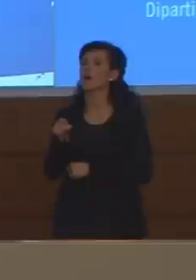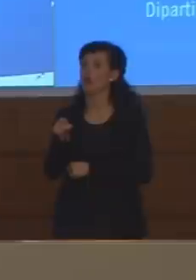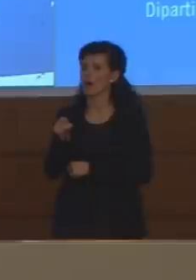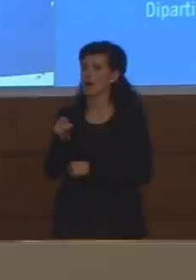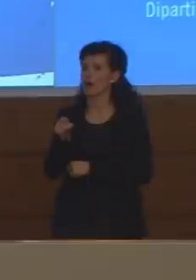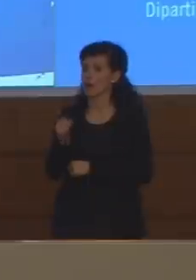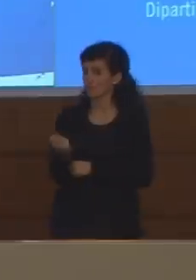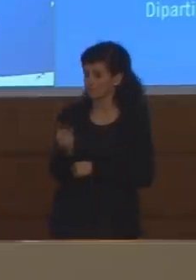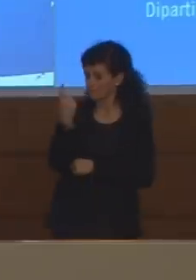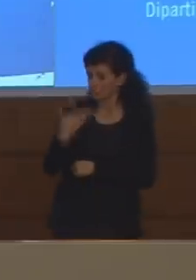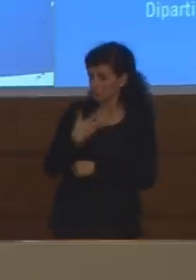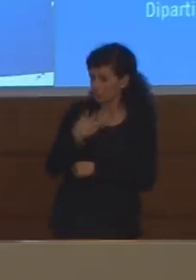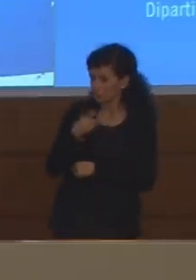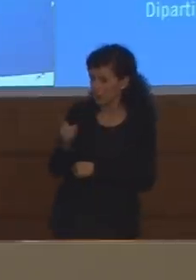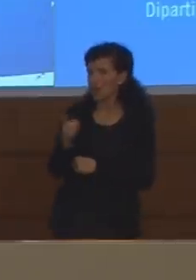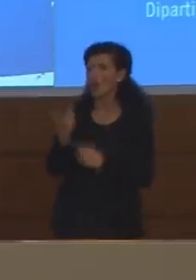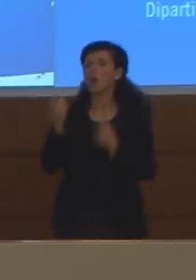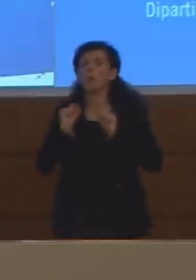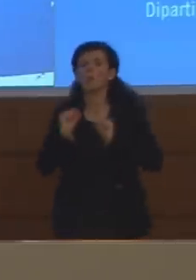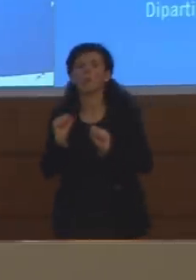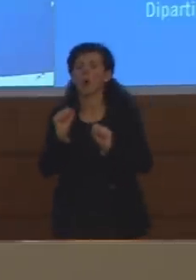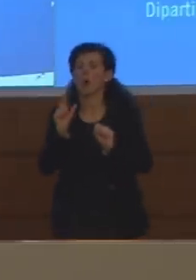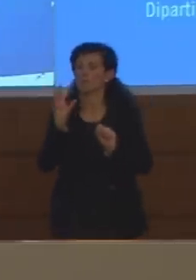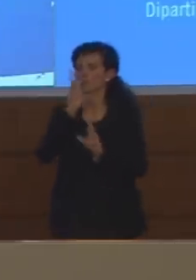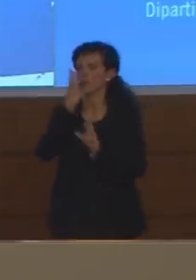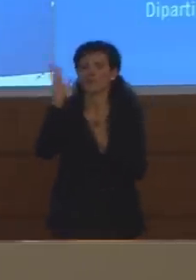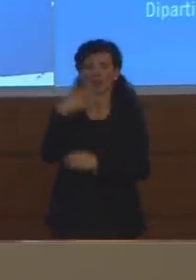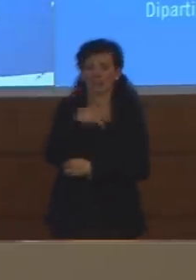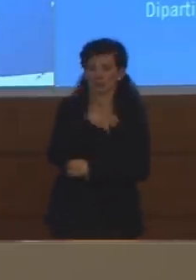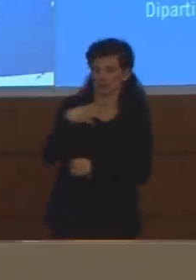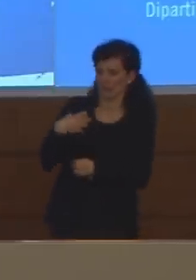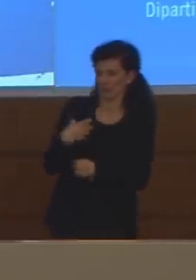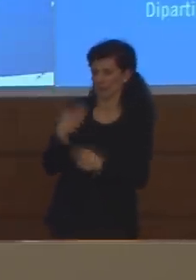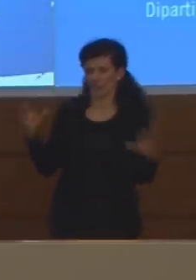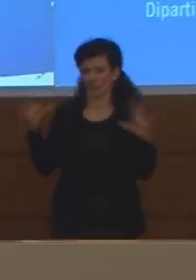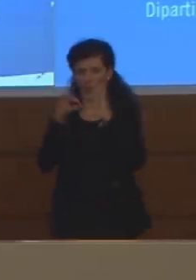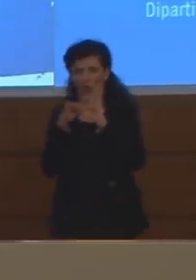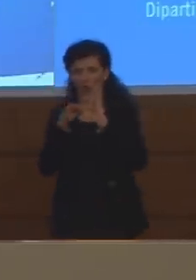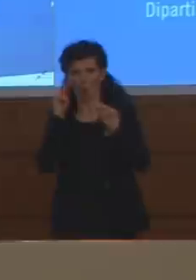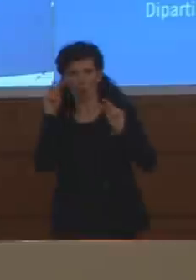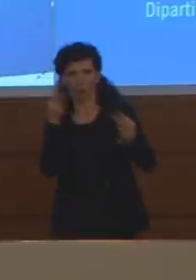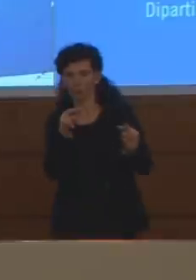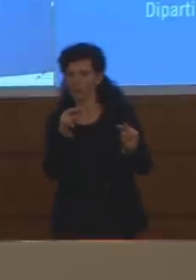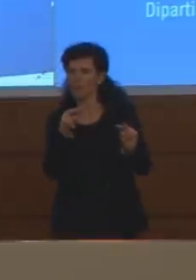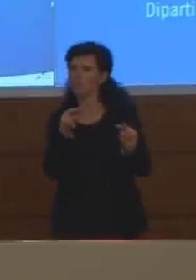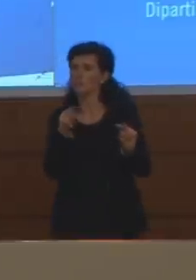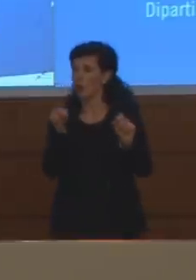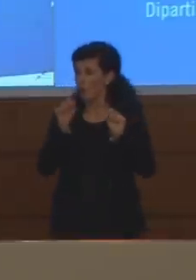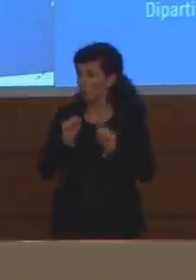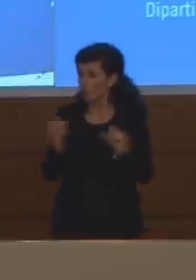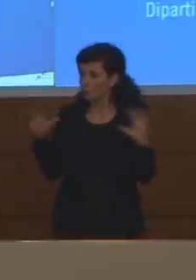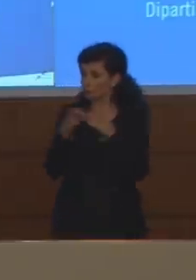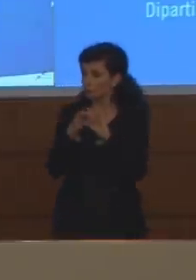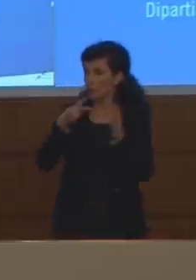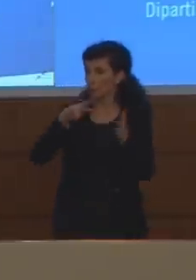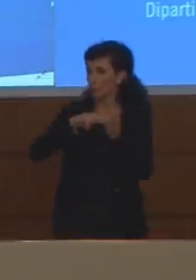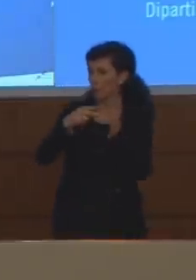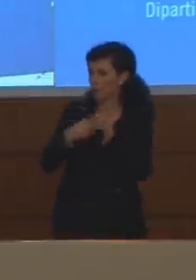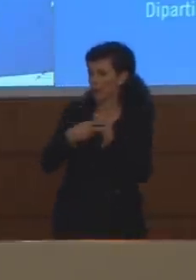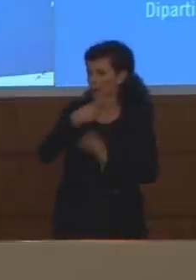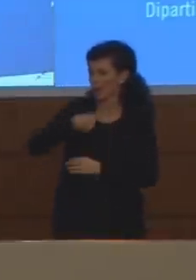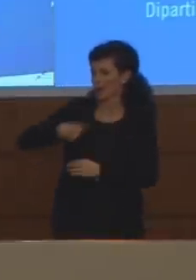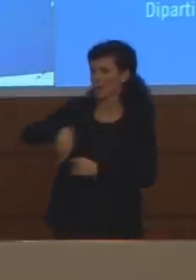anche se in maniera fantascientifica, ci potrebbero essere problemi, visto anche delle problematiche che noi abbiamo